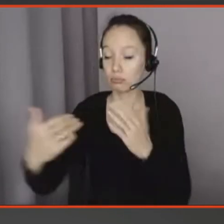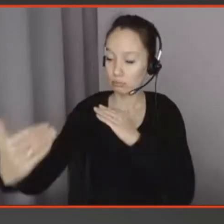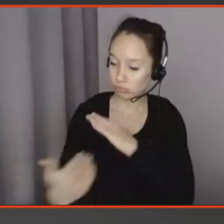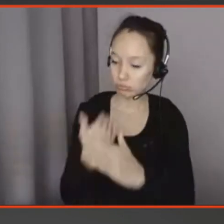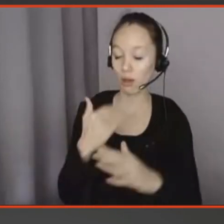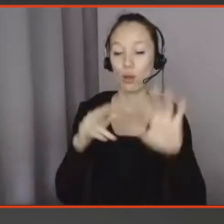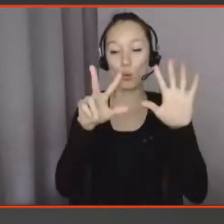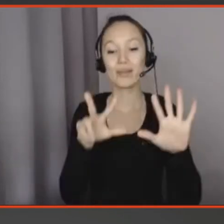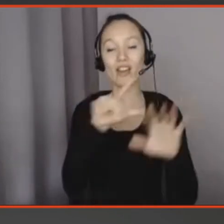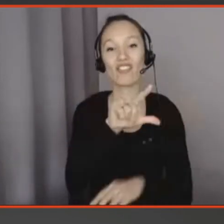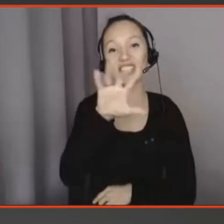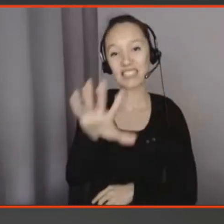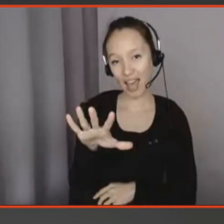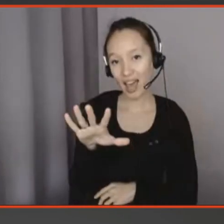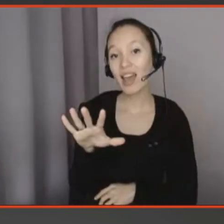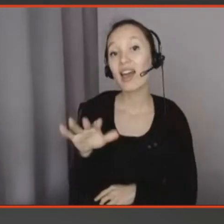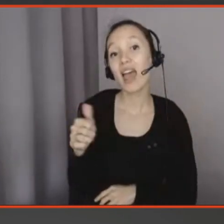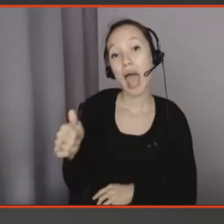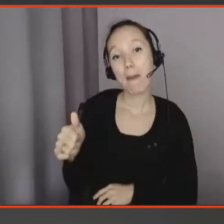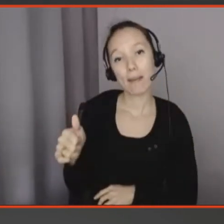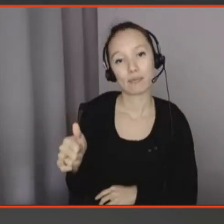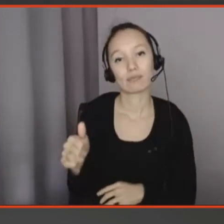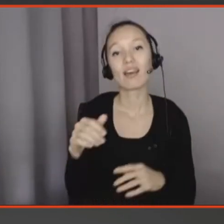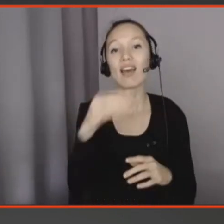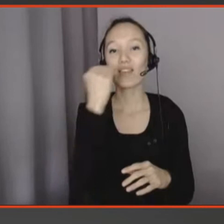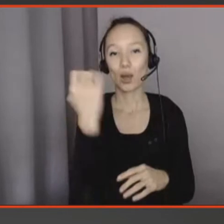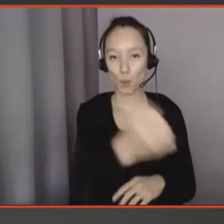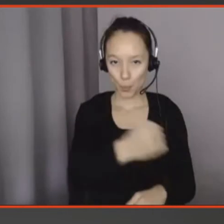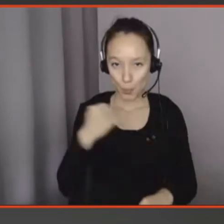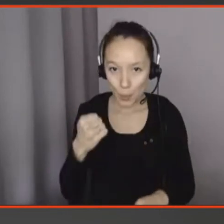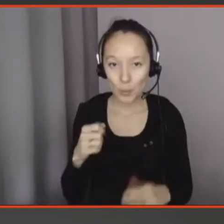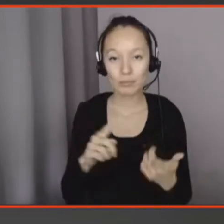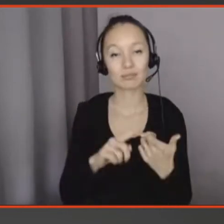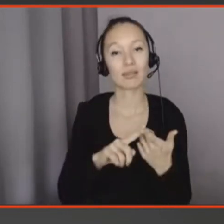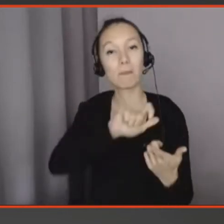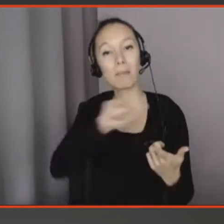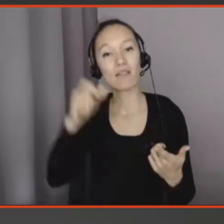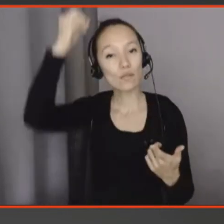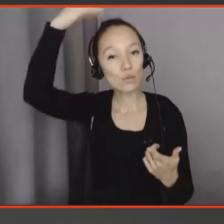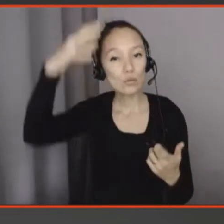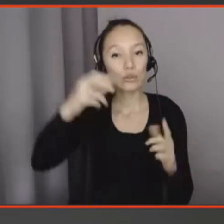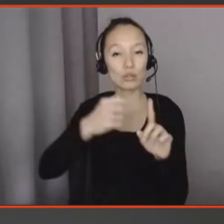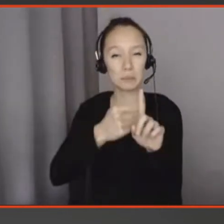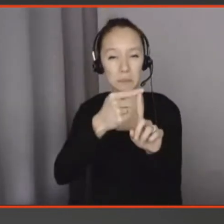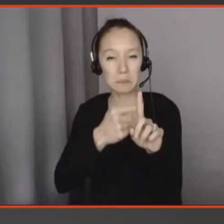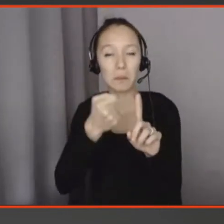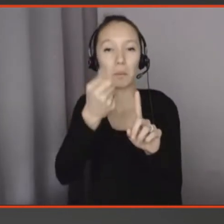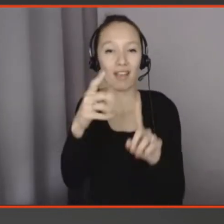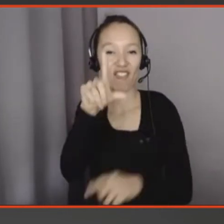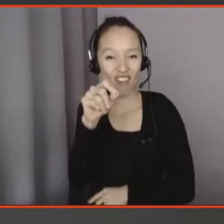Annie a ouvert son frigo. Annie a pris sa douche, la température dans la chambre était de tant de degrés, etc.